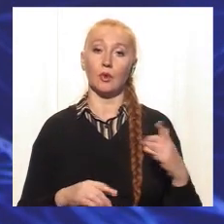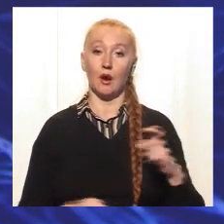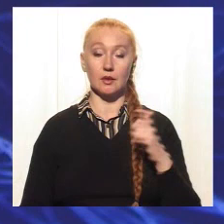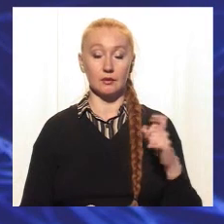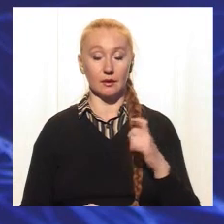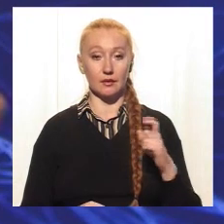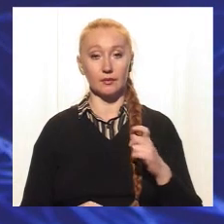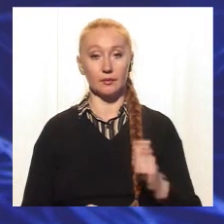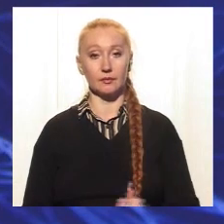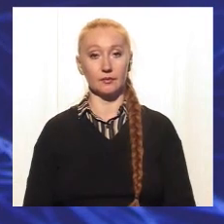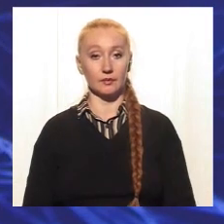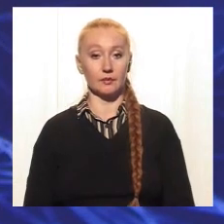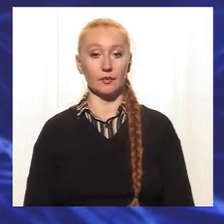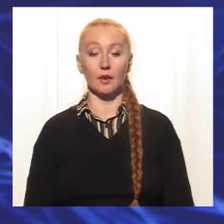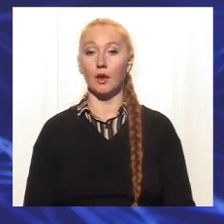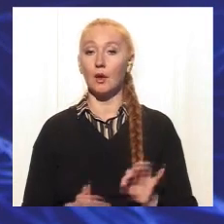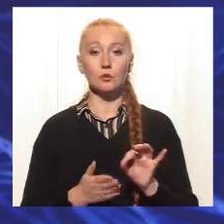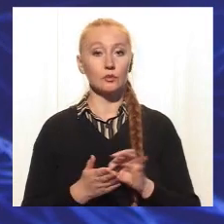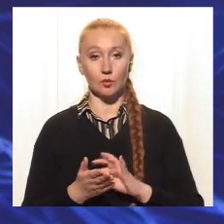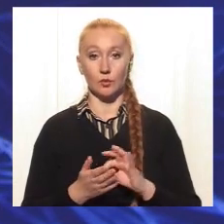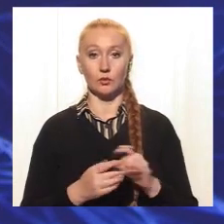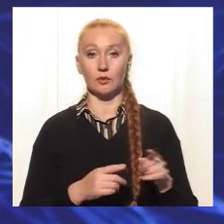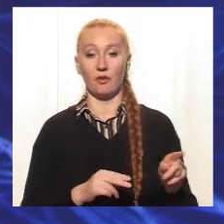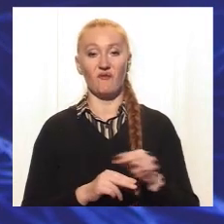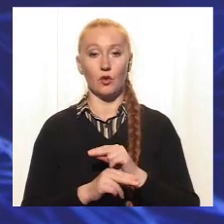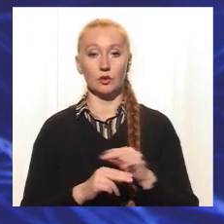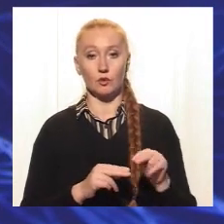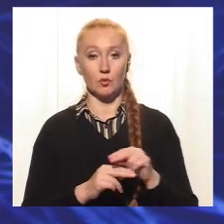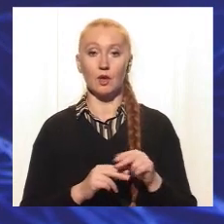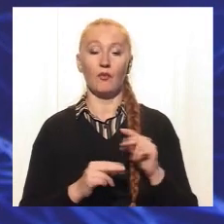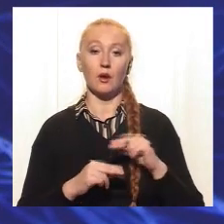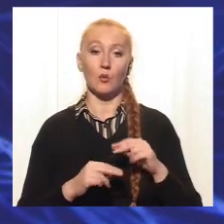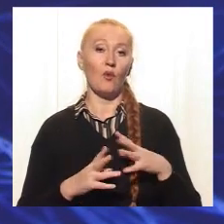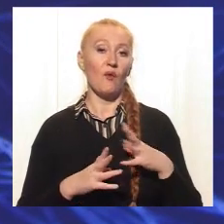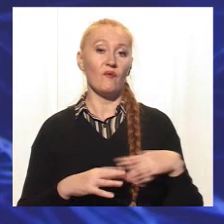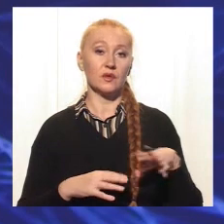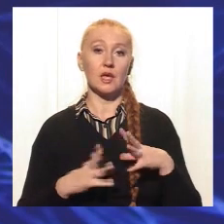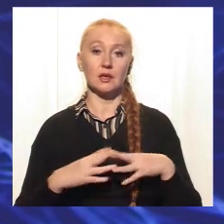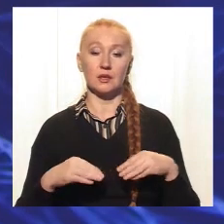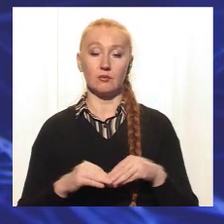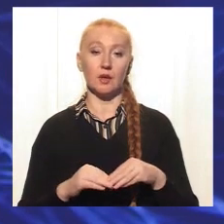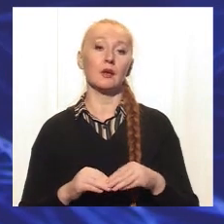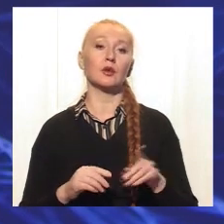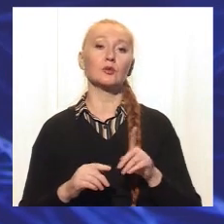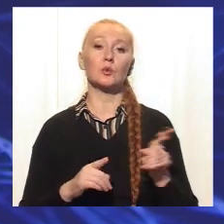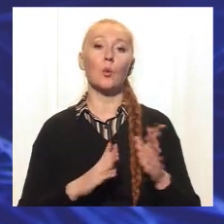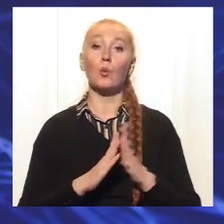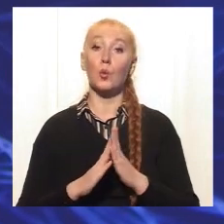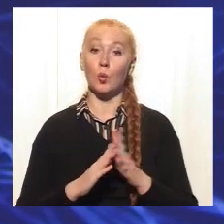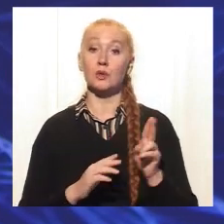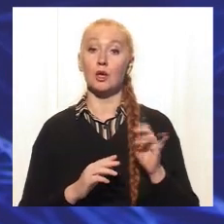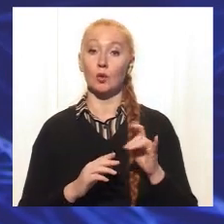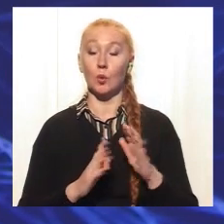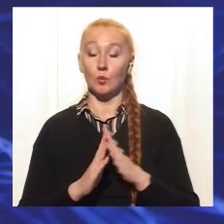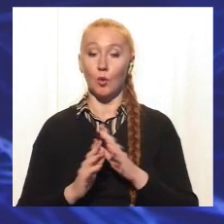хозіїв. Тобто, негайно кінолога працювати всією сім'єю і робити все, що просить кінолог, і